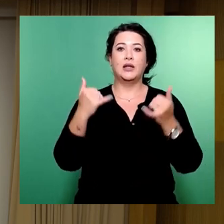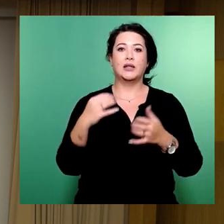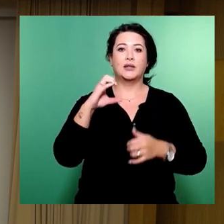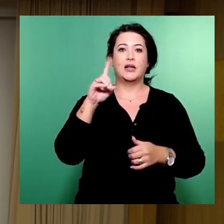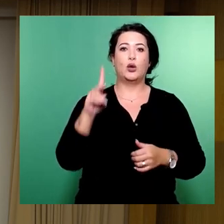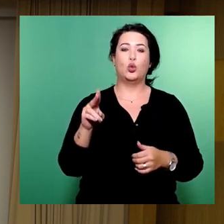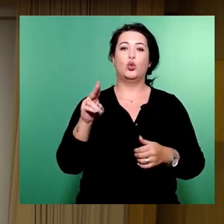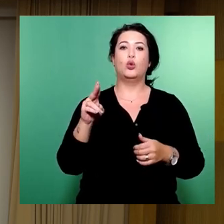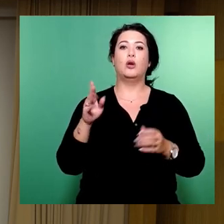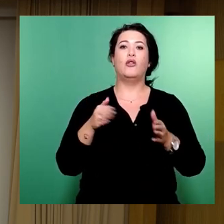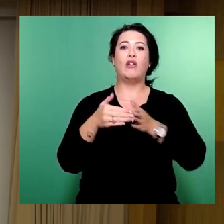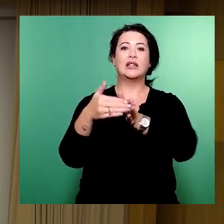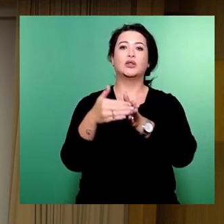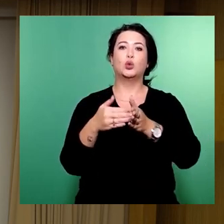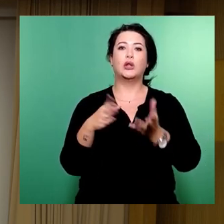Böhm.